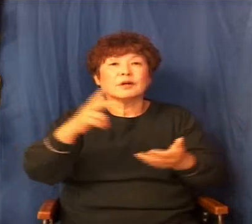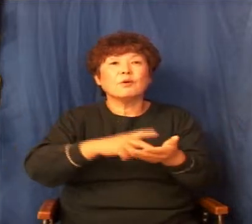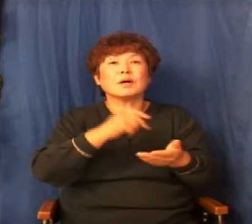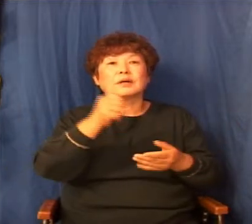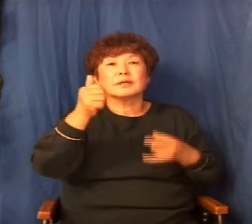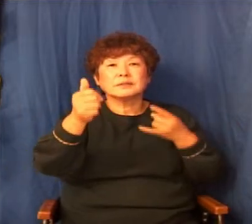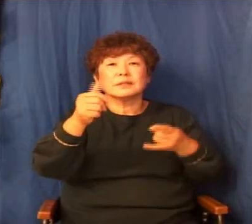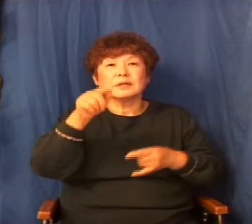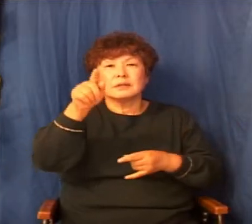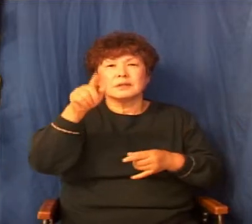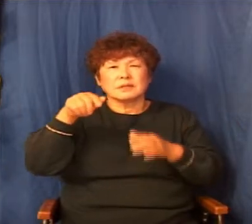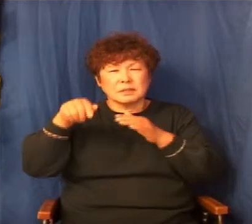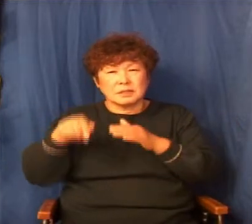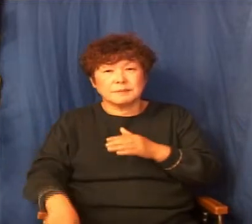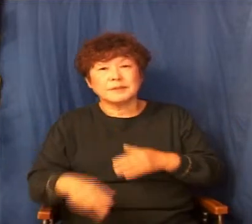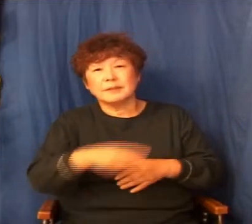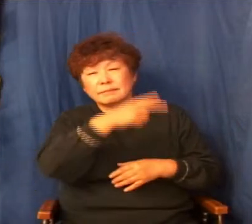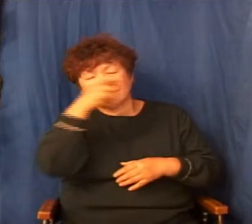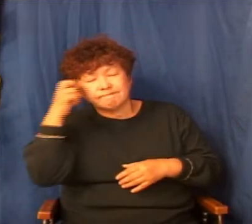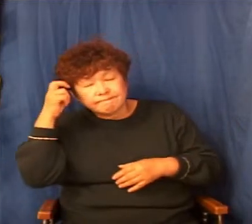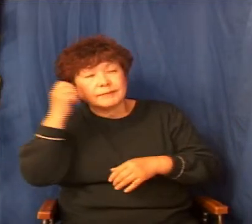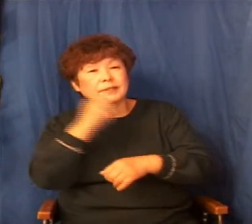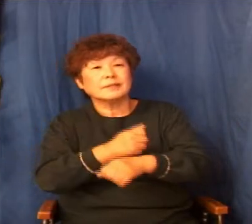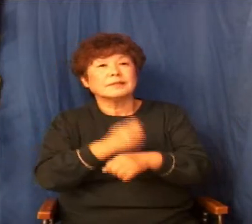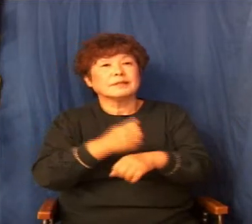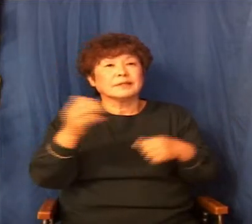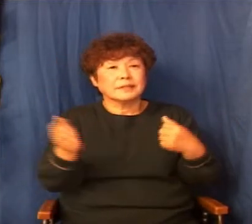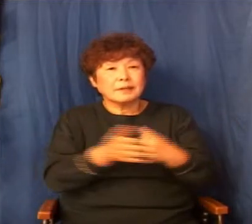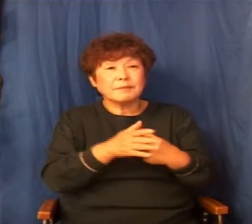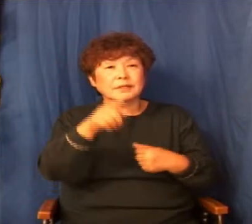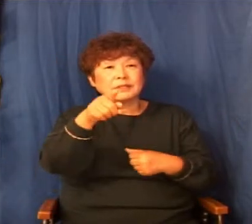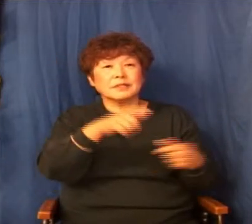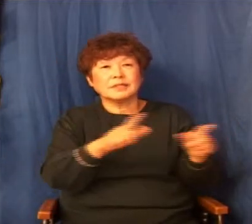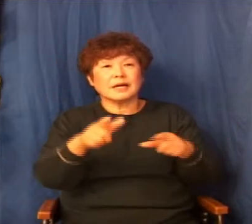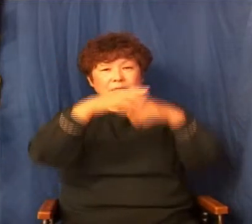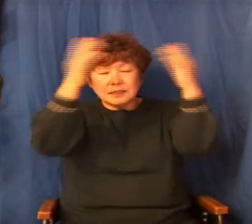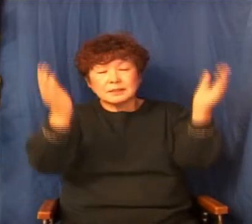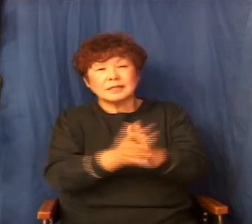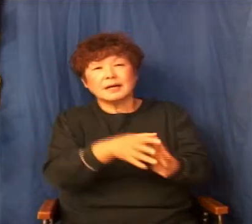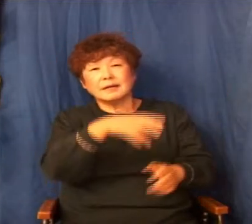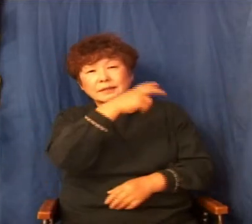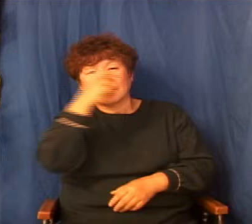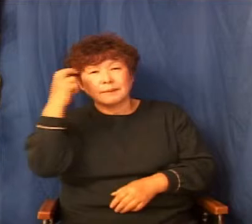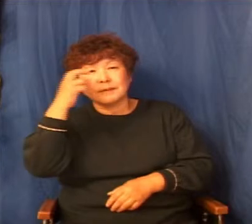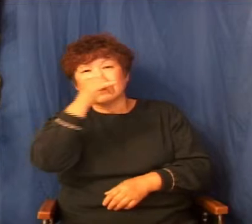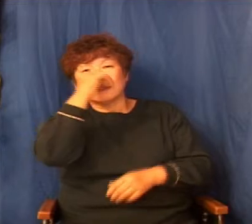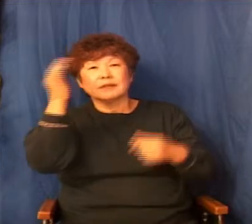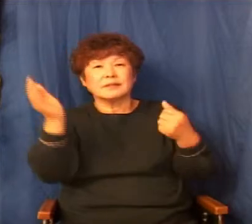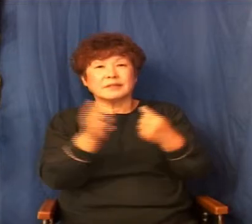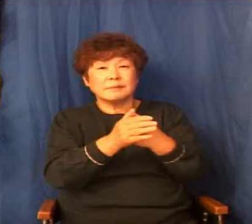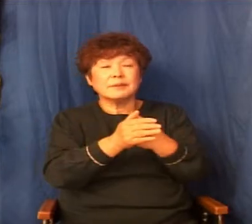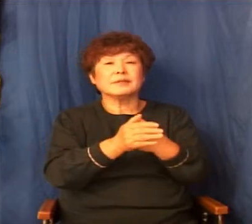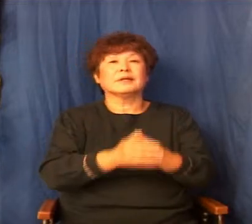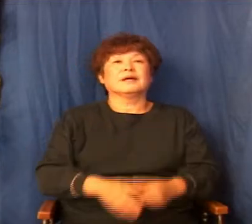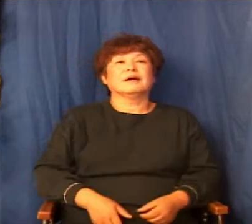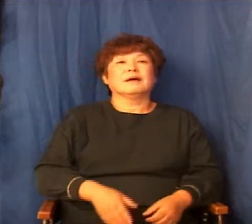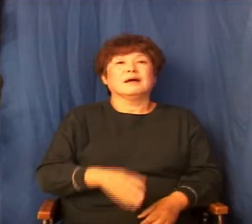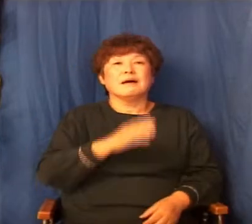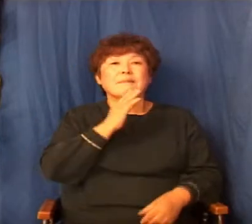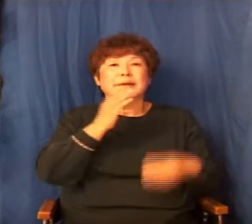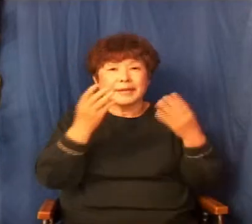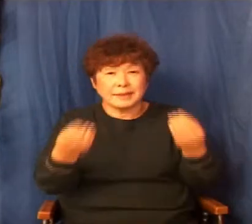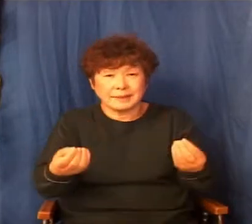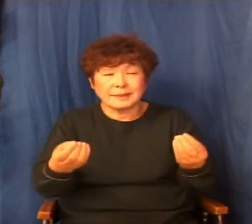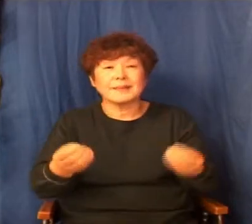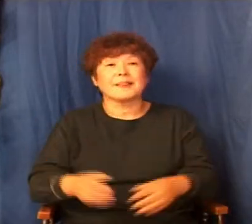그들을 깊이 잠들게 하셨으므로 그들이 다 잠들어 있었기 때문이더라. 아멘